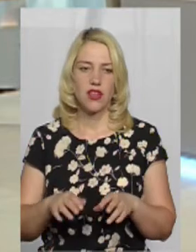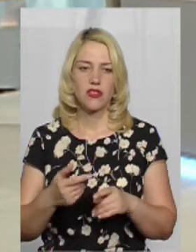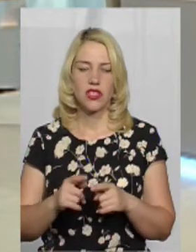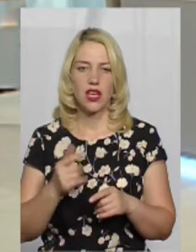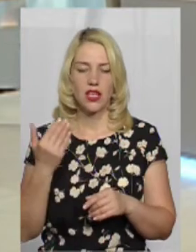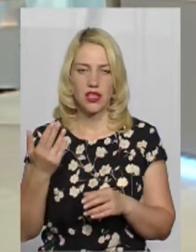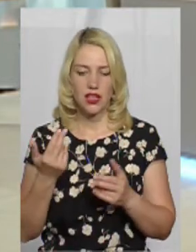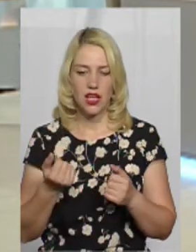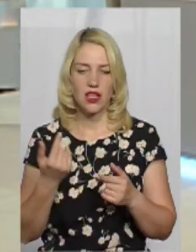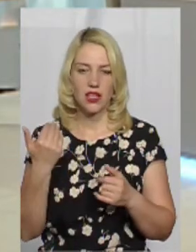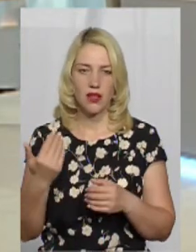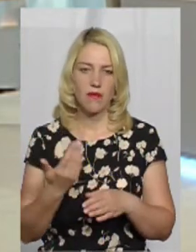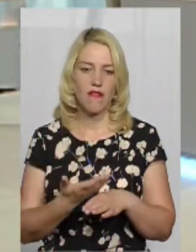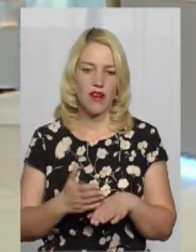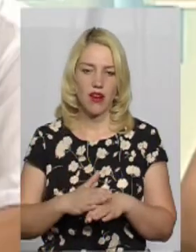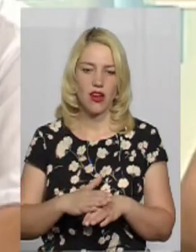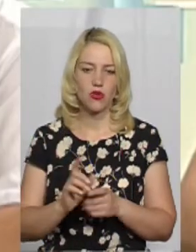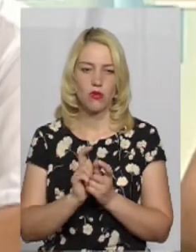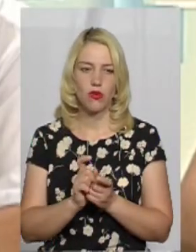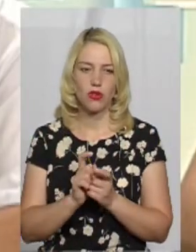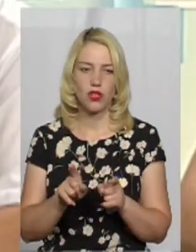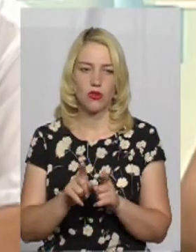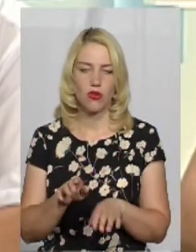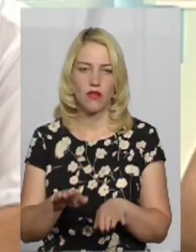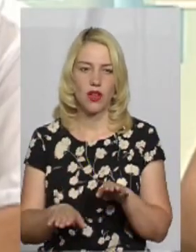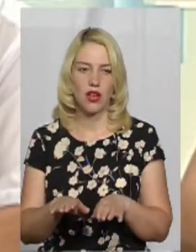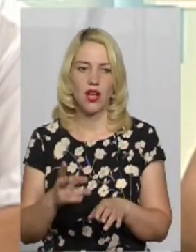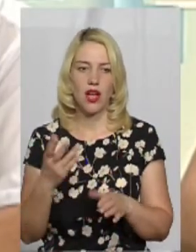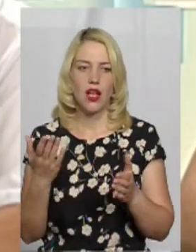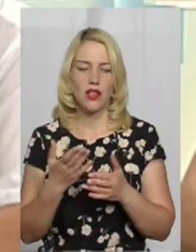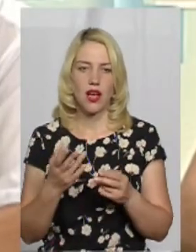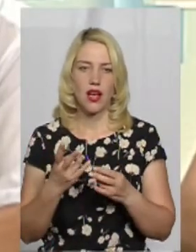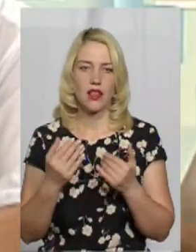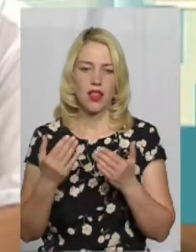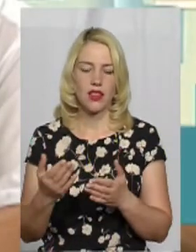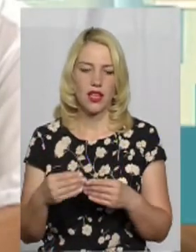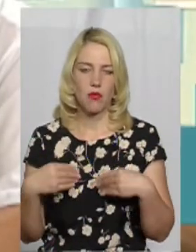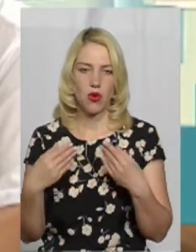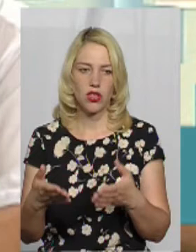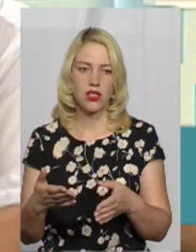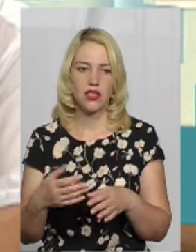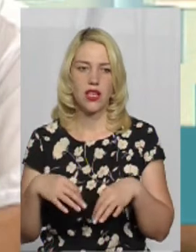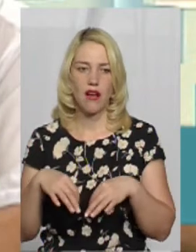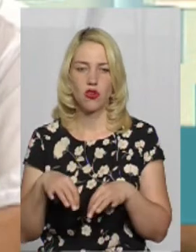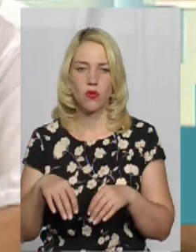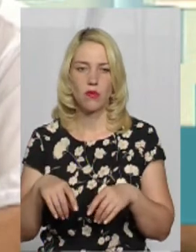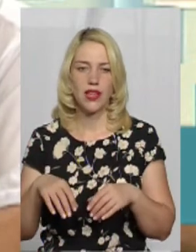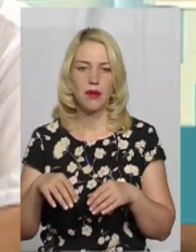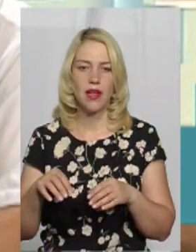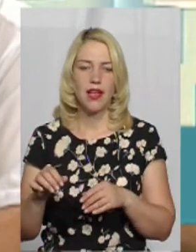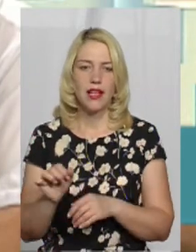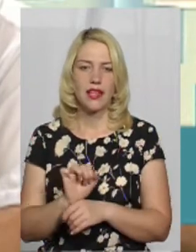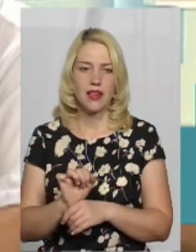їм дуже важко боротися з такою вагою, яка на них покладається автомобільним транспортом.